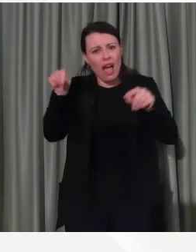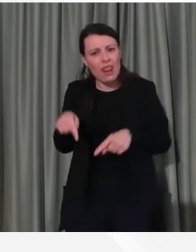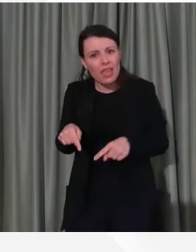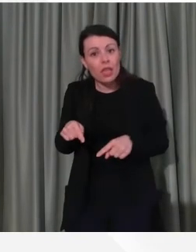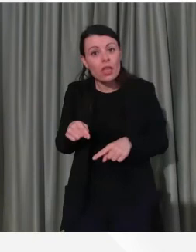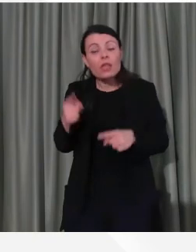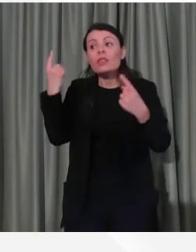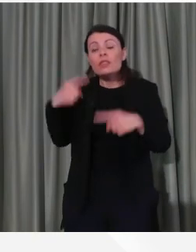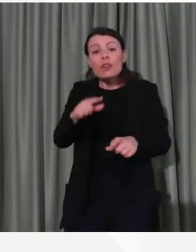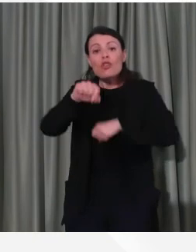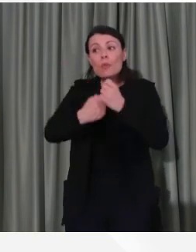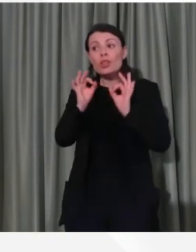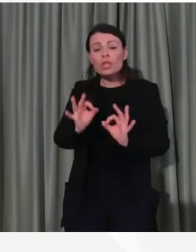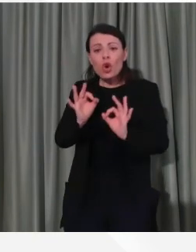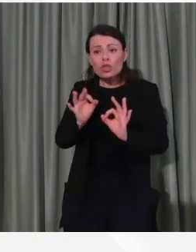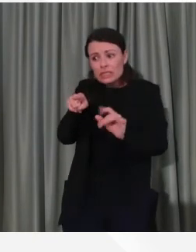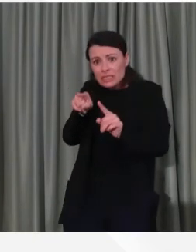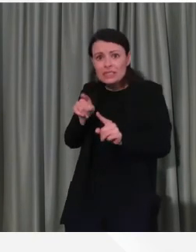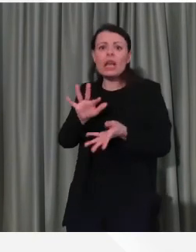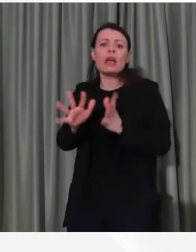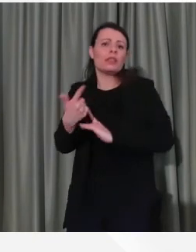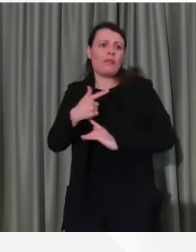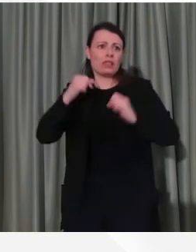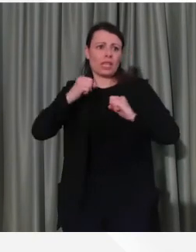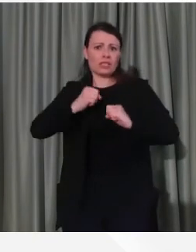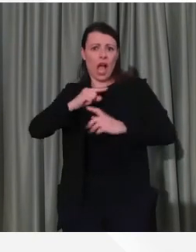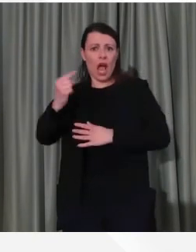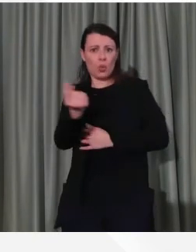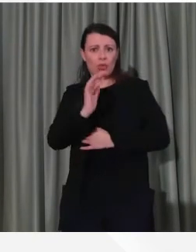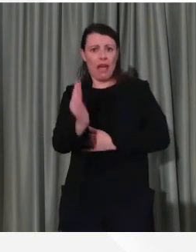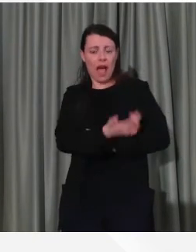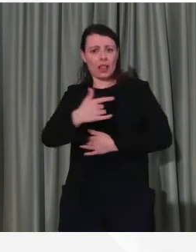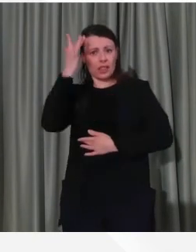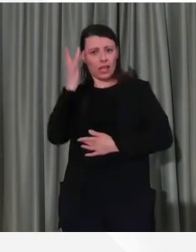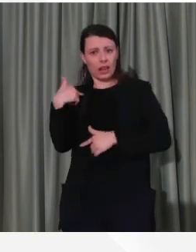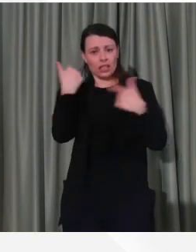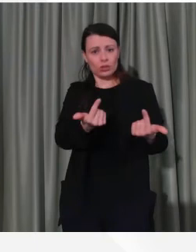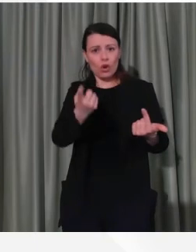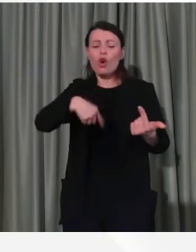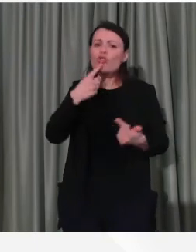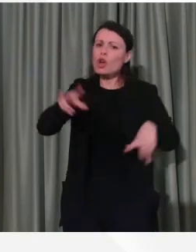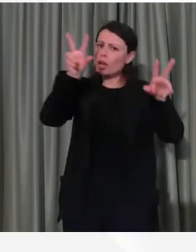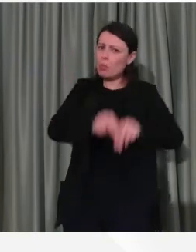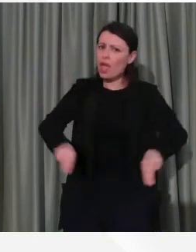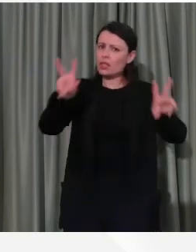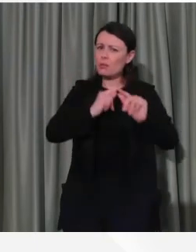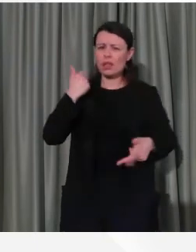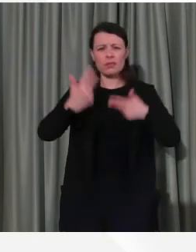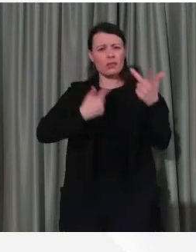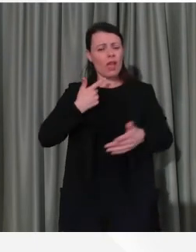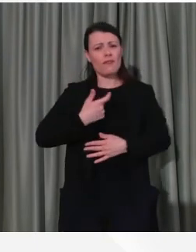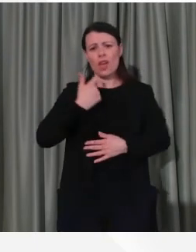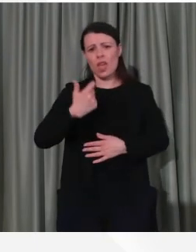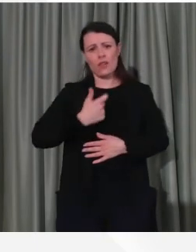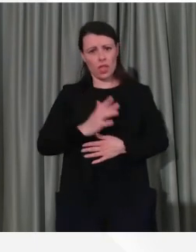di mettere a repentaglio la salute degli altri, questo noi continueremo a sottolinearlo perché per